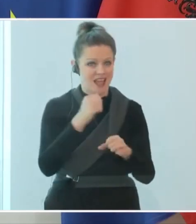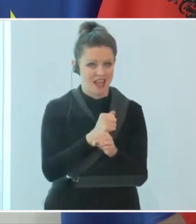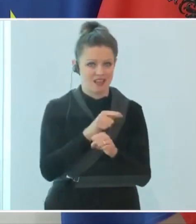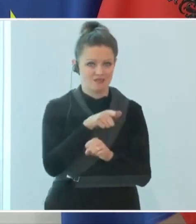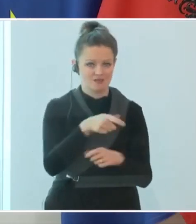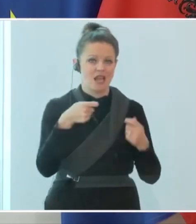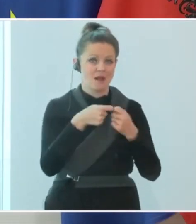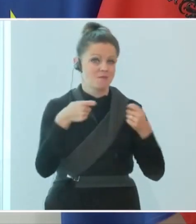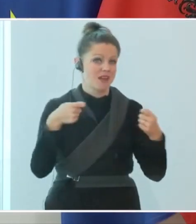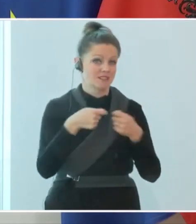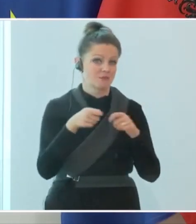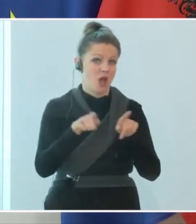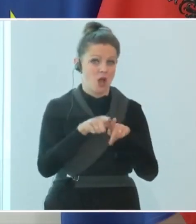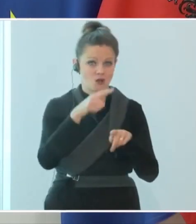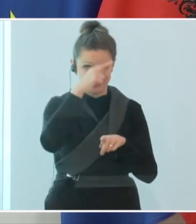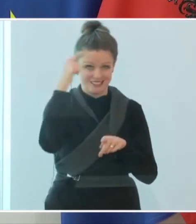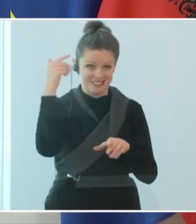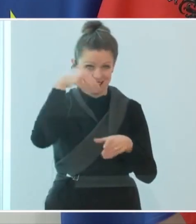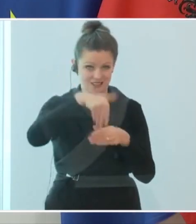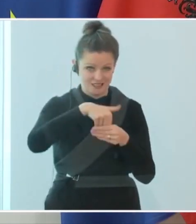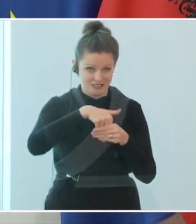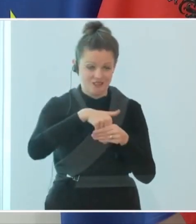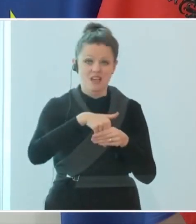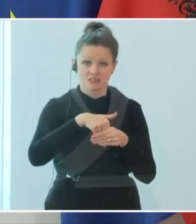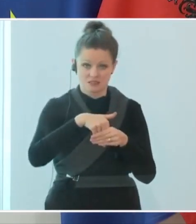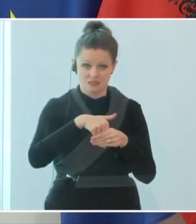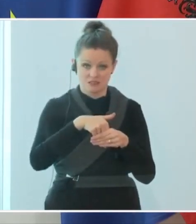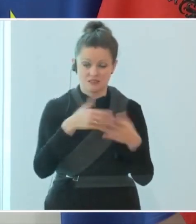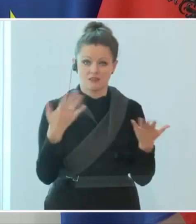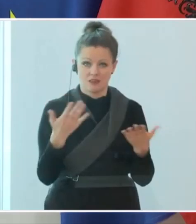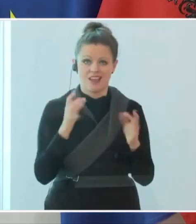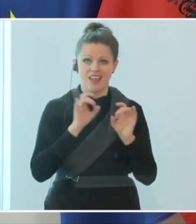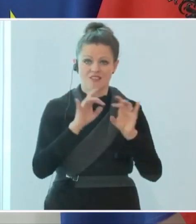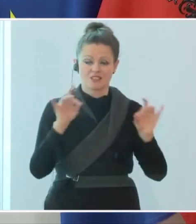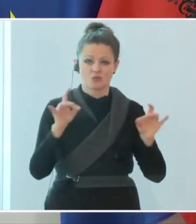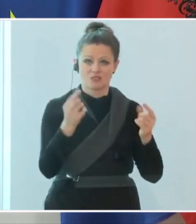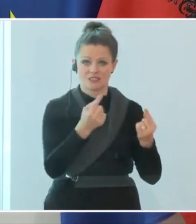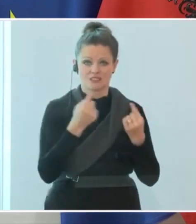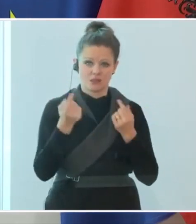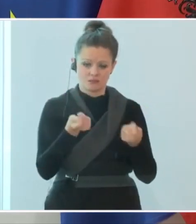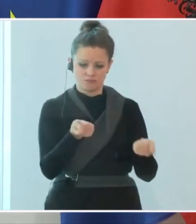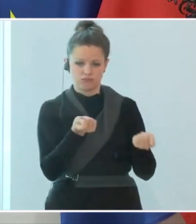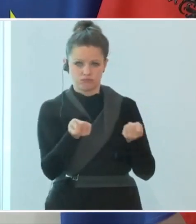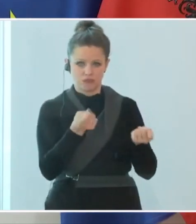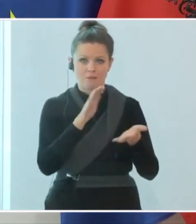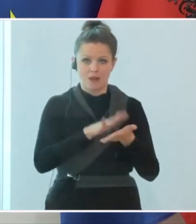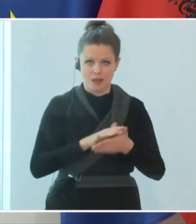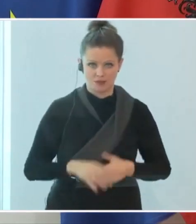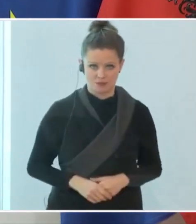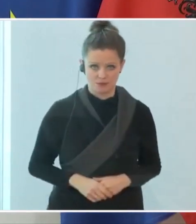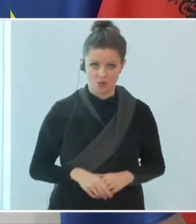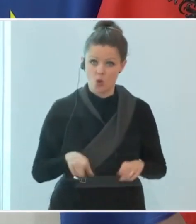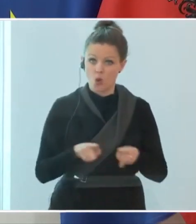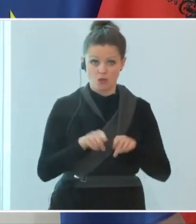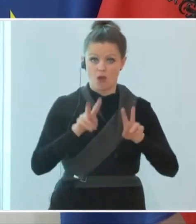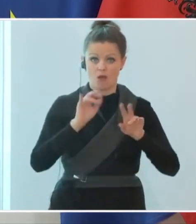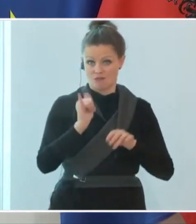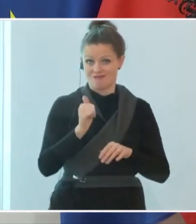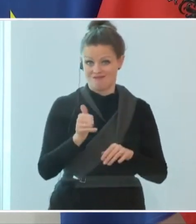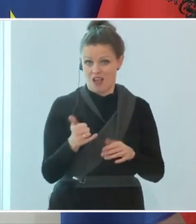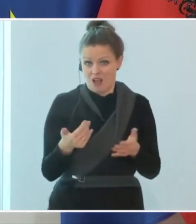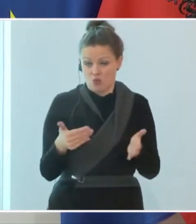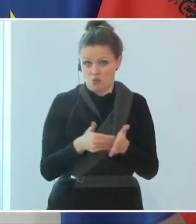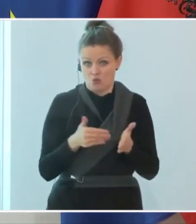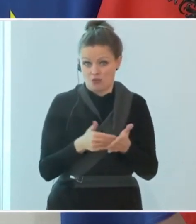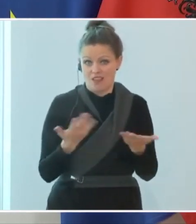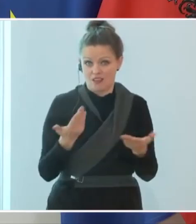Maßnahmen haben den Sinn, das Infektionsgeschehen in den Griff zu bekommen. Und ja, es wird auch notwendig sein, und ich habe das